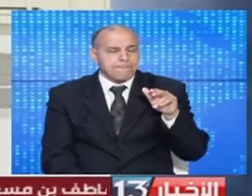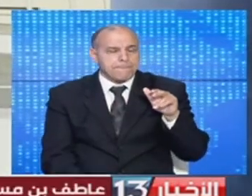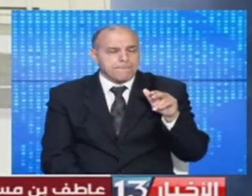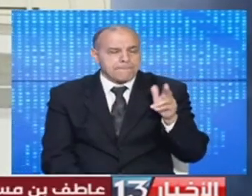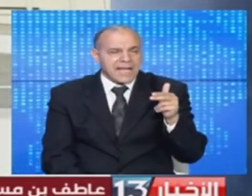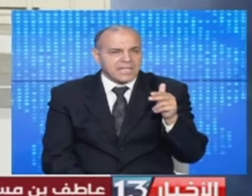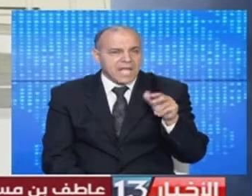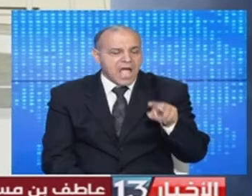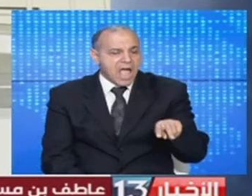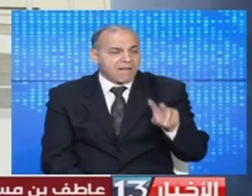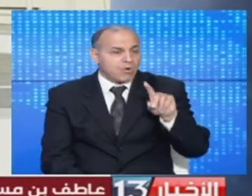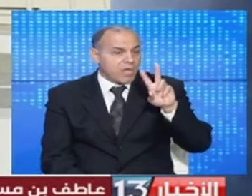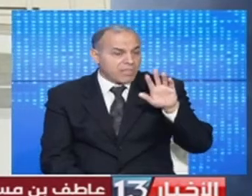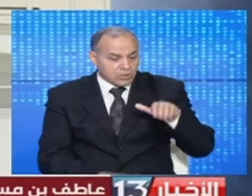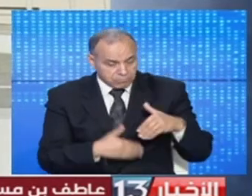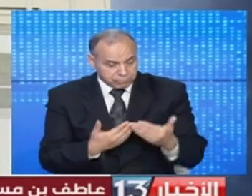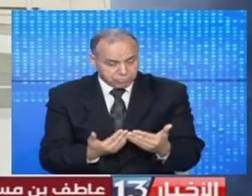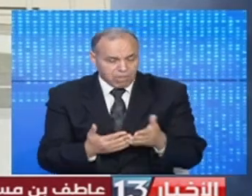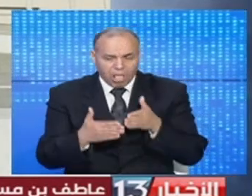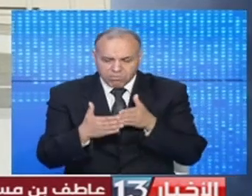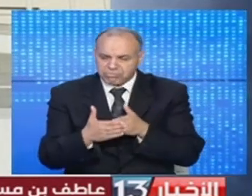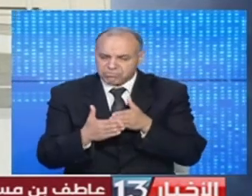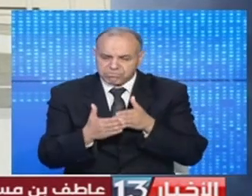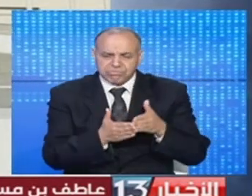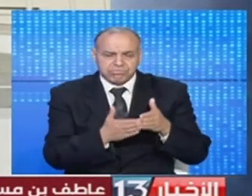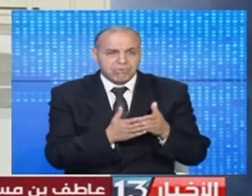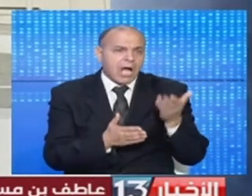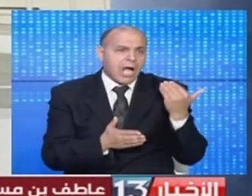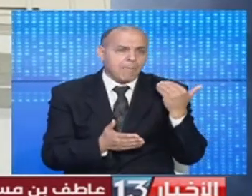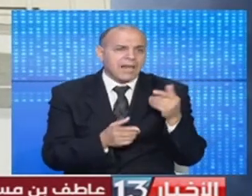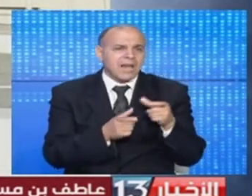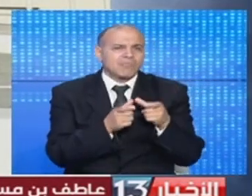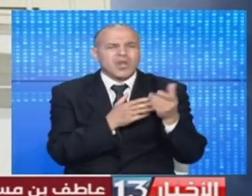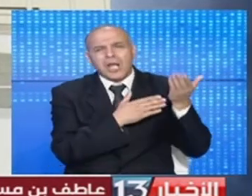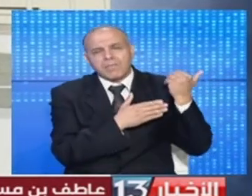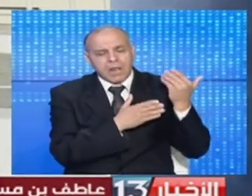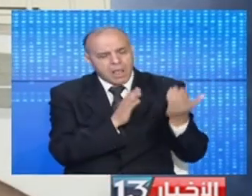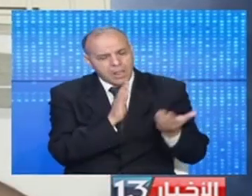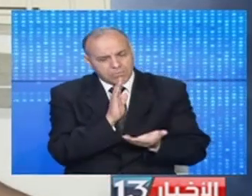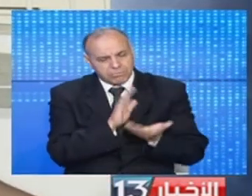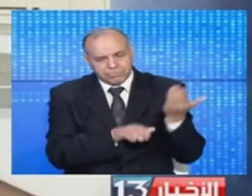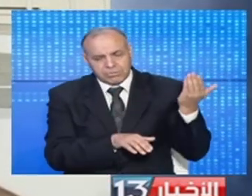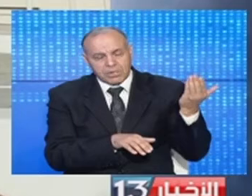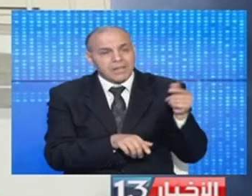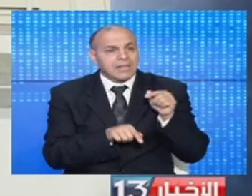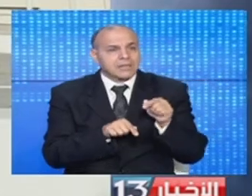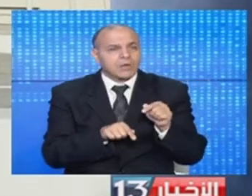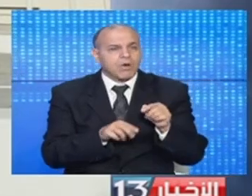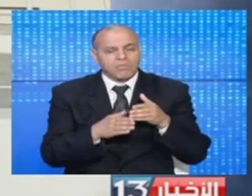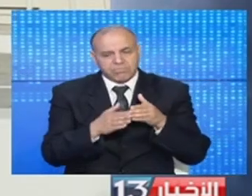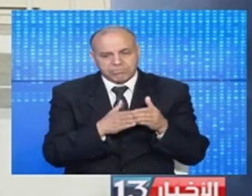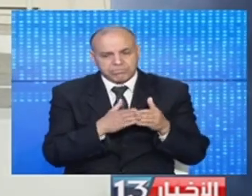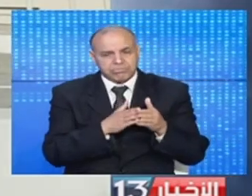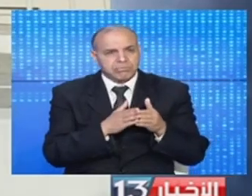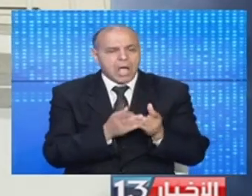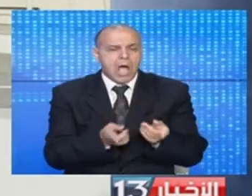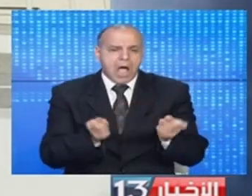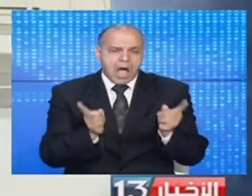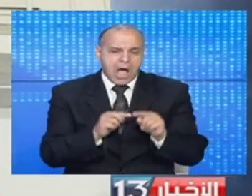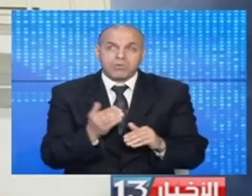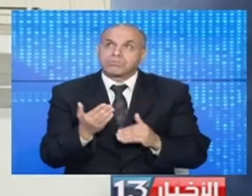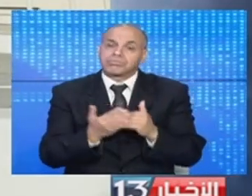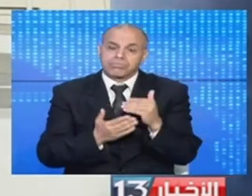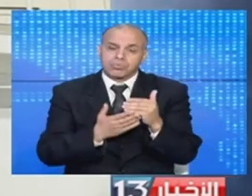برمج المشروع هذية لكن شهد تعطل في مستوى خطر كانت مؤسة قديمة قاعدة تعطيلات في مستوى إعادة